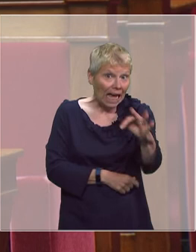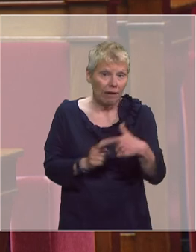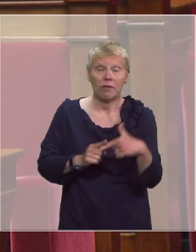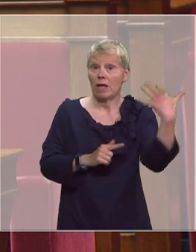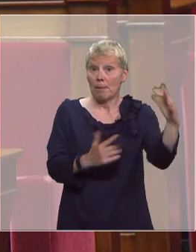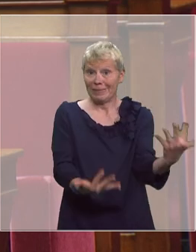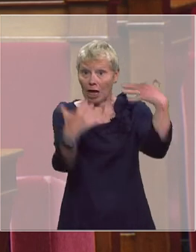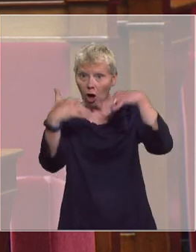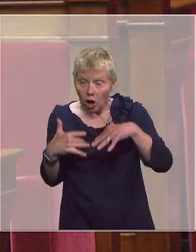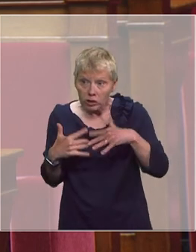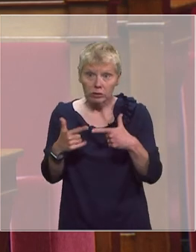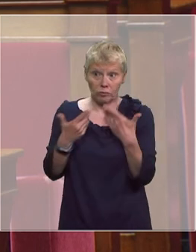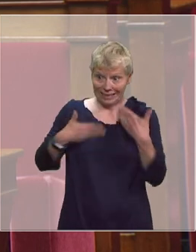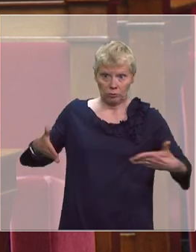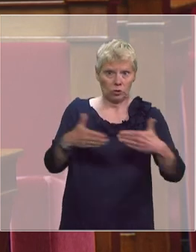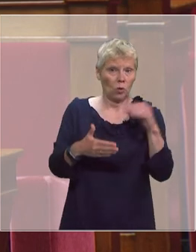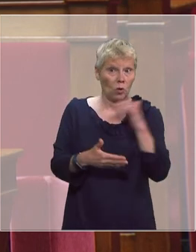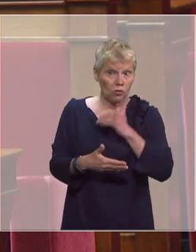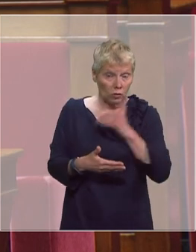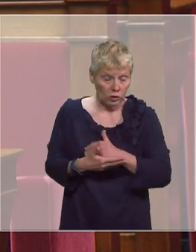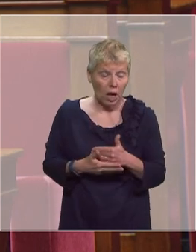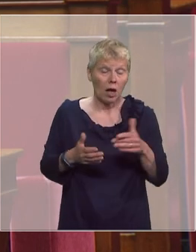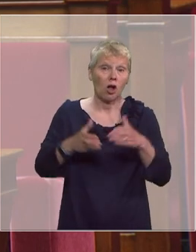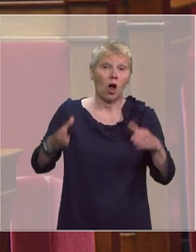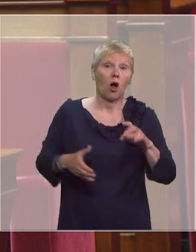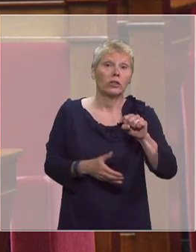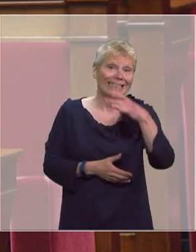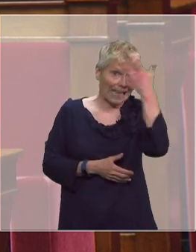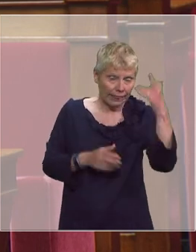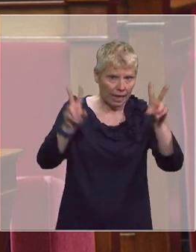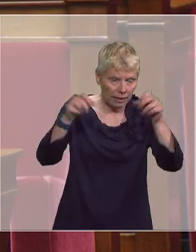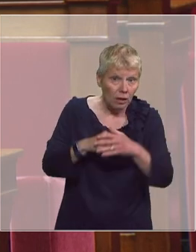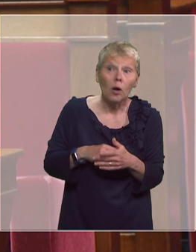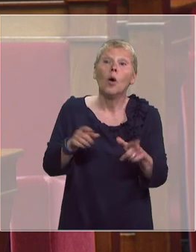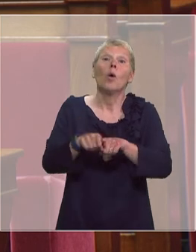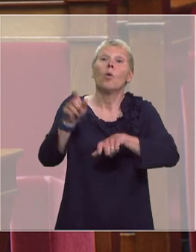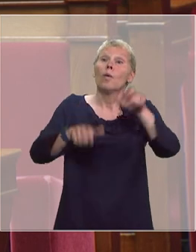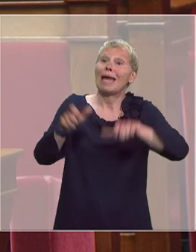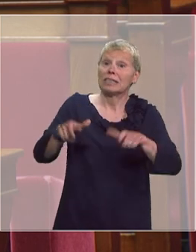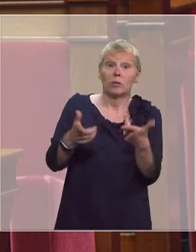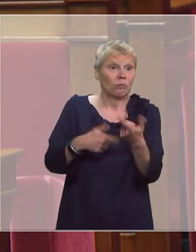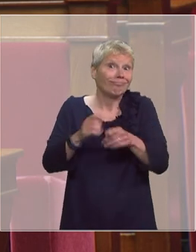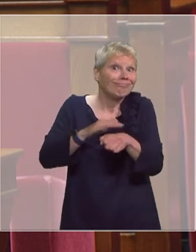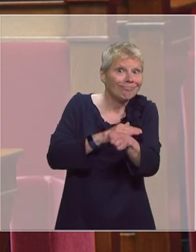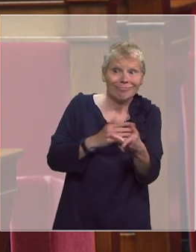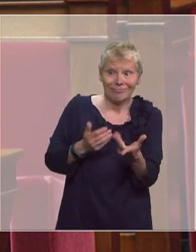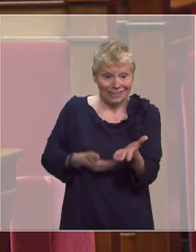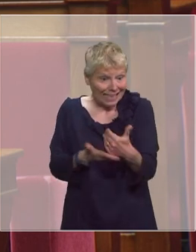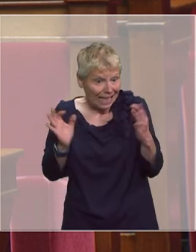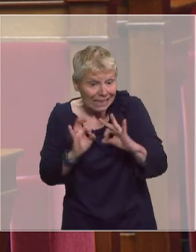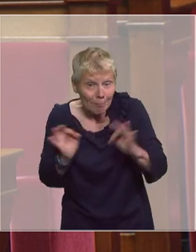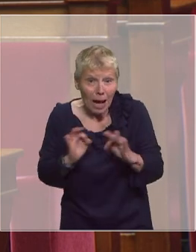comme en témoigne la situation d'urgence à Grande-Sainte, de toutes les personnes qui vivent de l'économie informelle et sont privées de ressources, mais c'est aussi